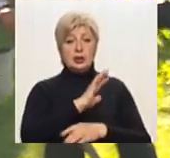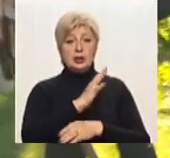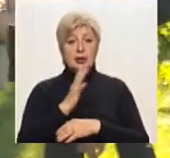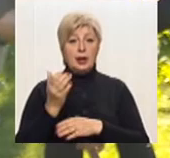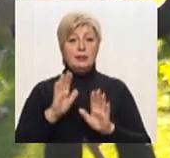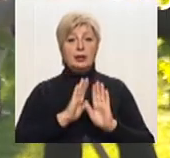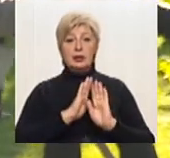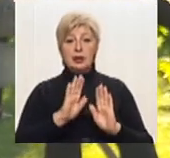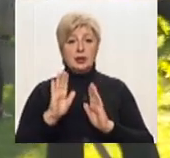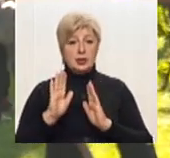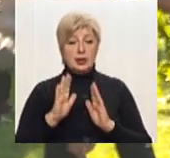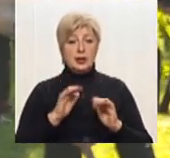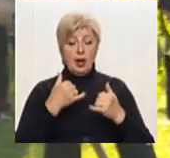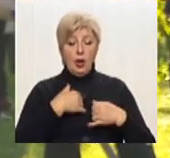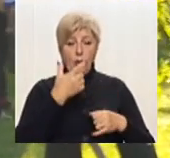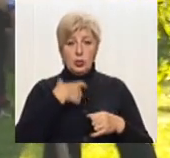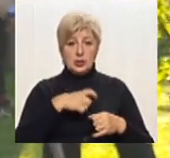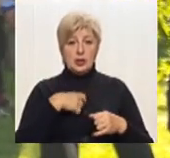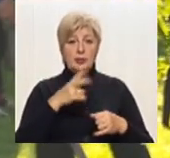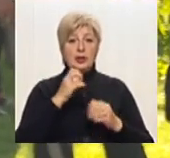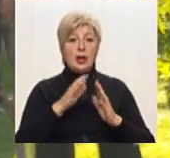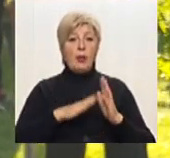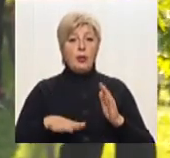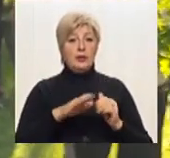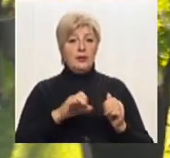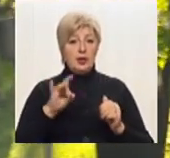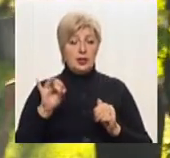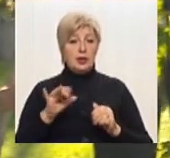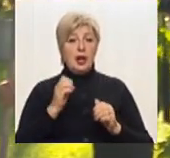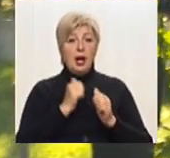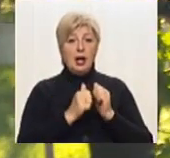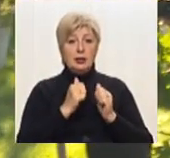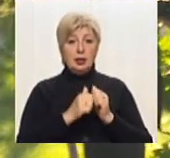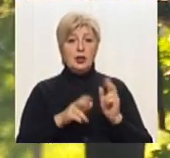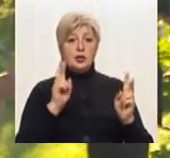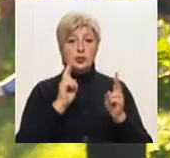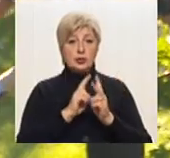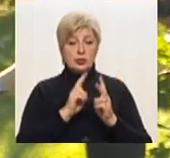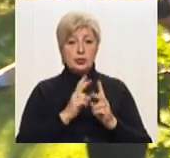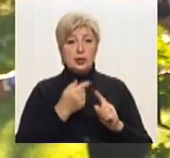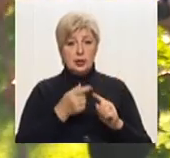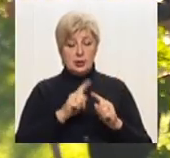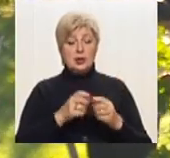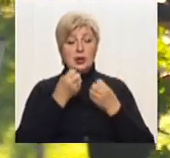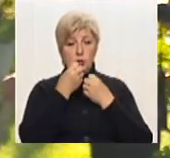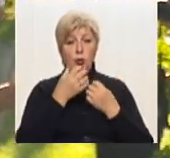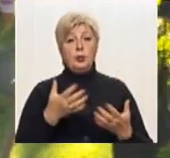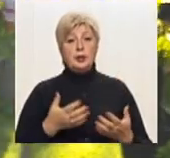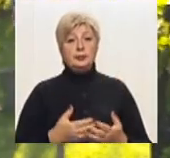взагалі у себе, там на подвір'ї, а на кожній зустрічі – це добре,